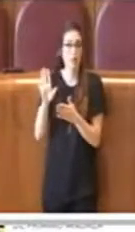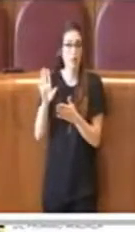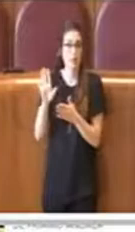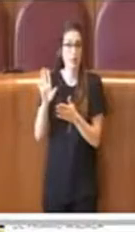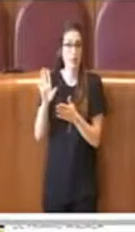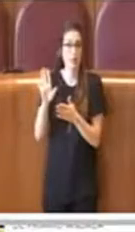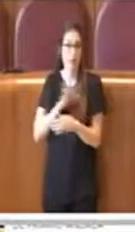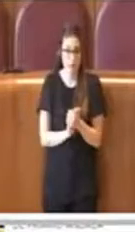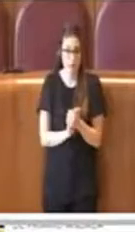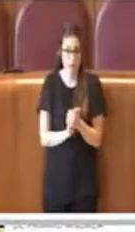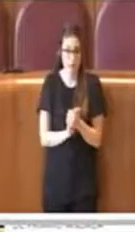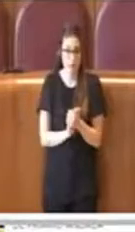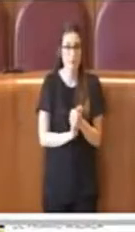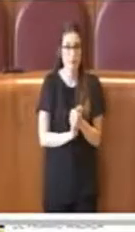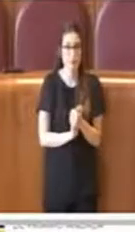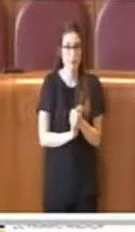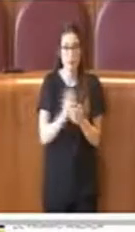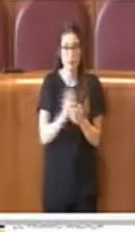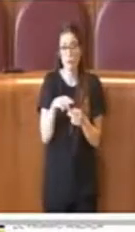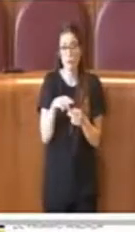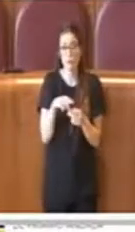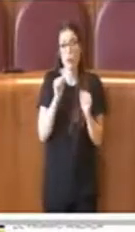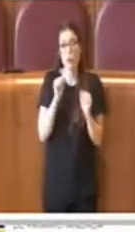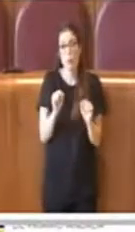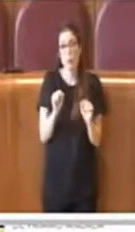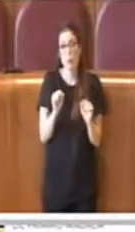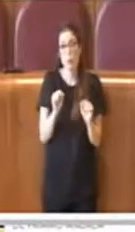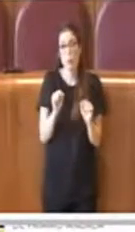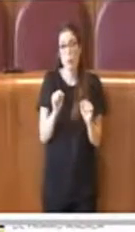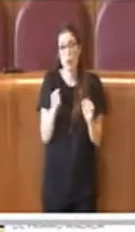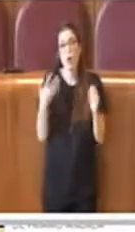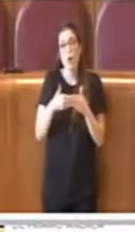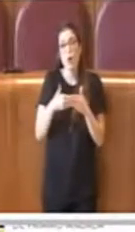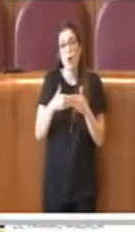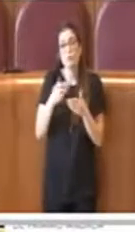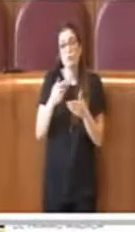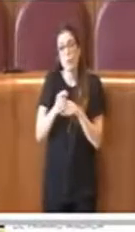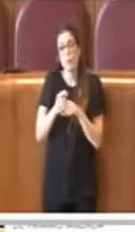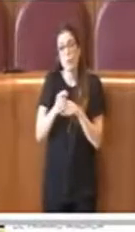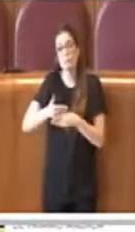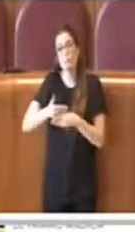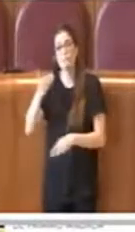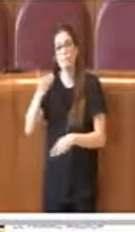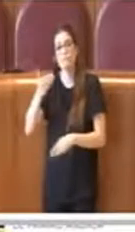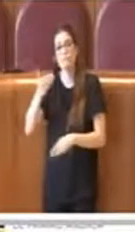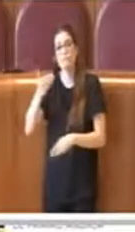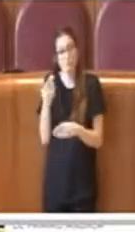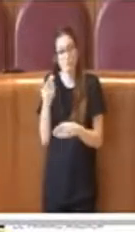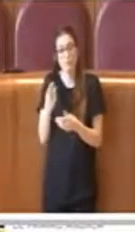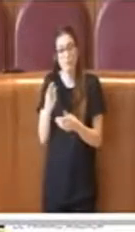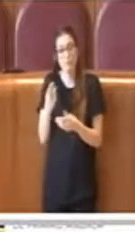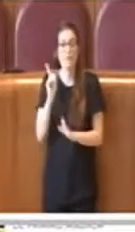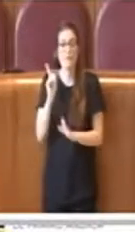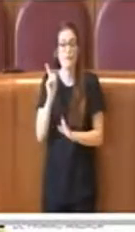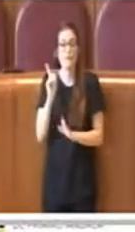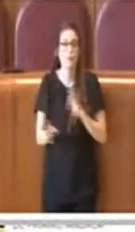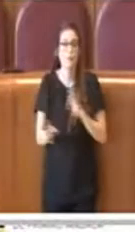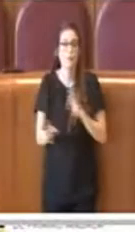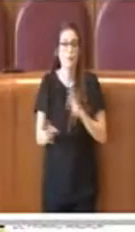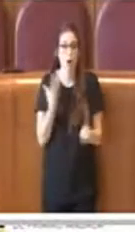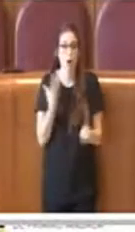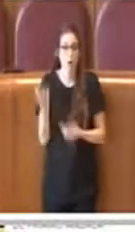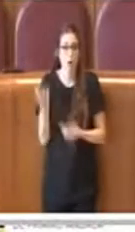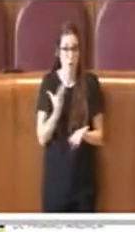tutto questo può essere in qualche modo ostacolato dal cosiddetto effetto sfocatoio, quello che le consulte mi hanno anche insegnato a